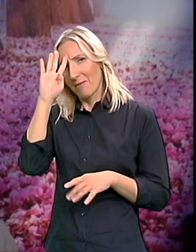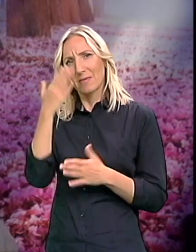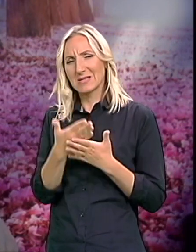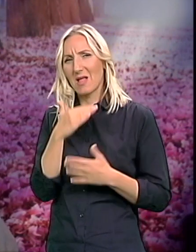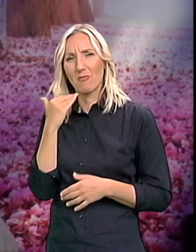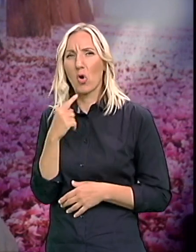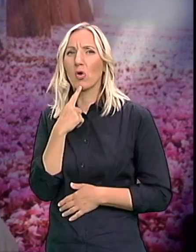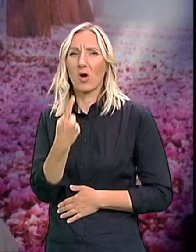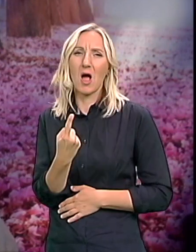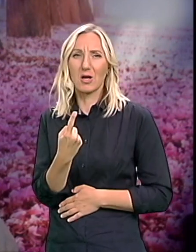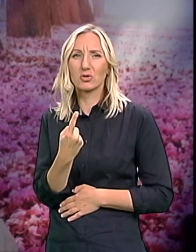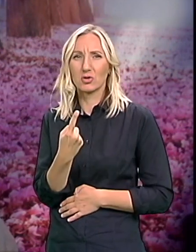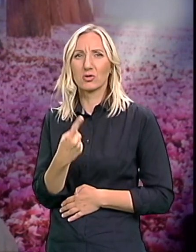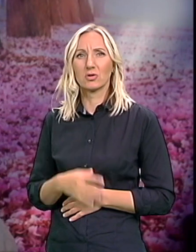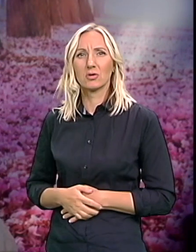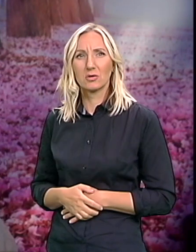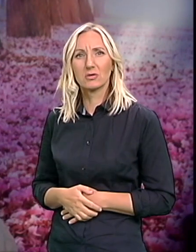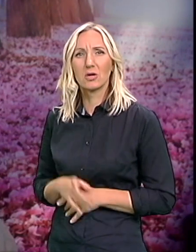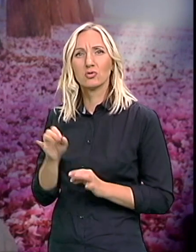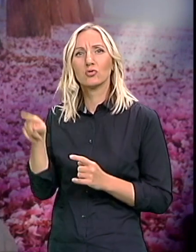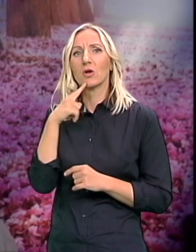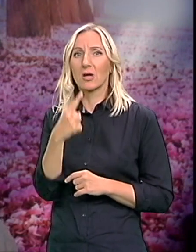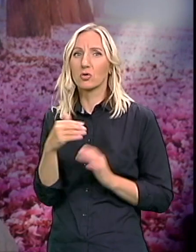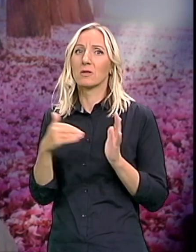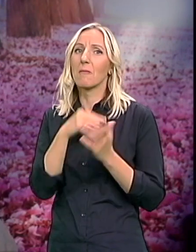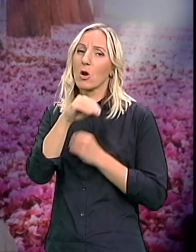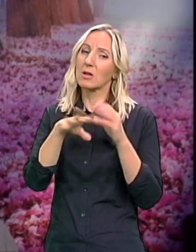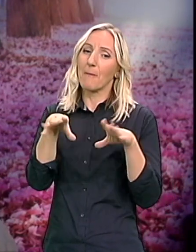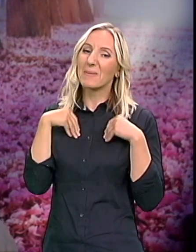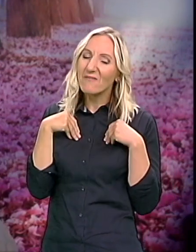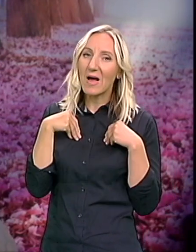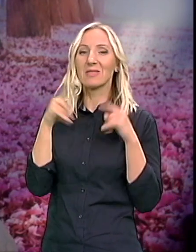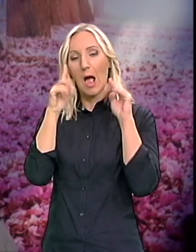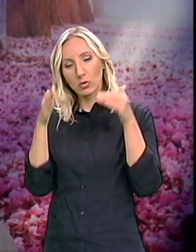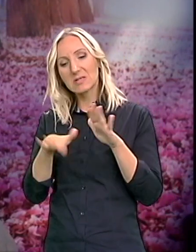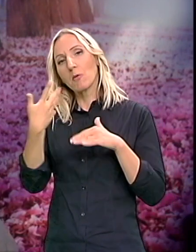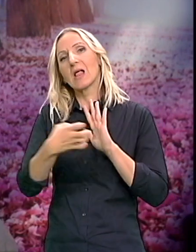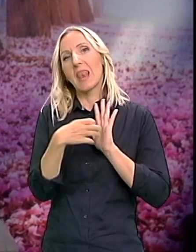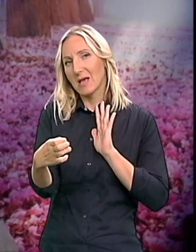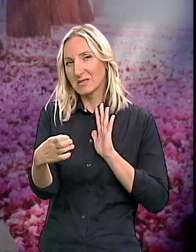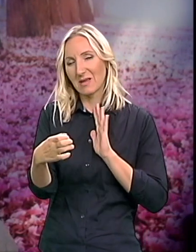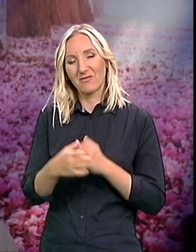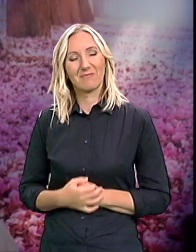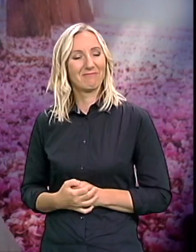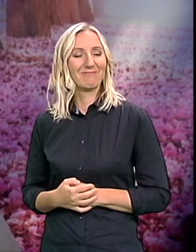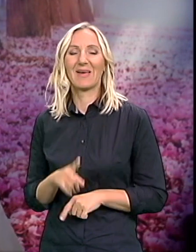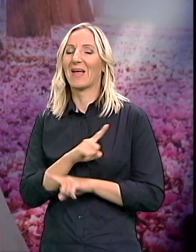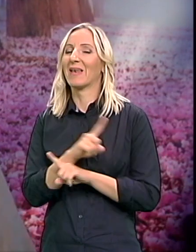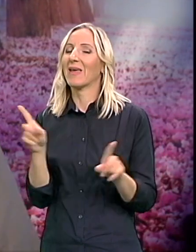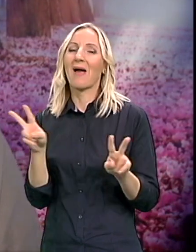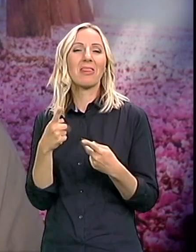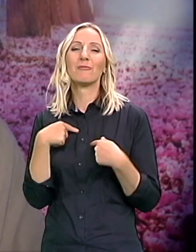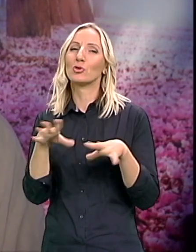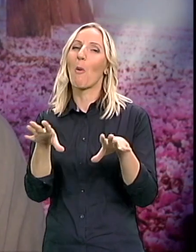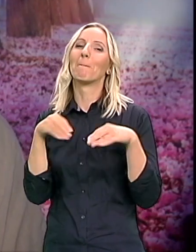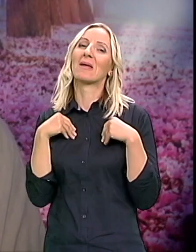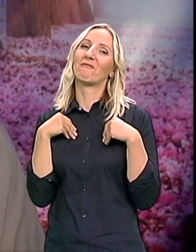mnogo To obični slušnici kaže Treba roditelj da prihvati autizam Pa da onda nastavi Nikad ne možete da prihvatite autizim